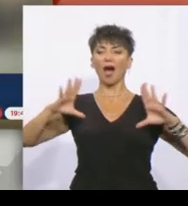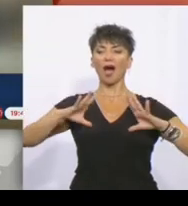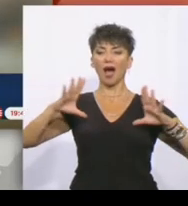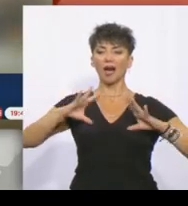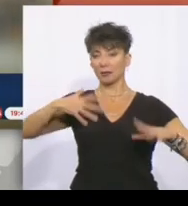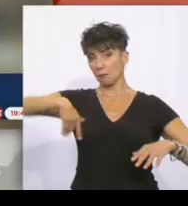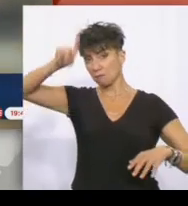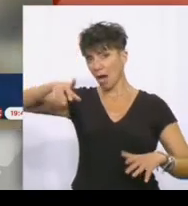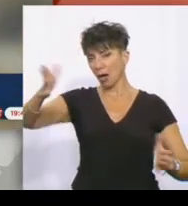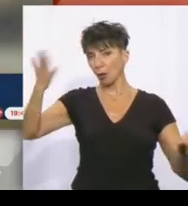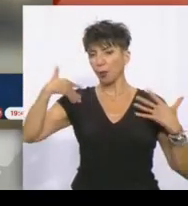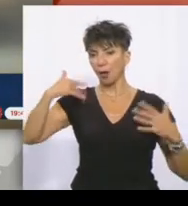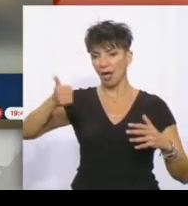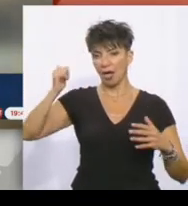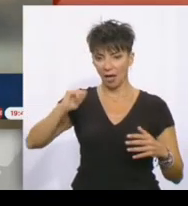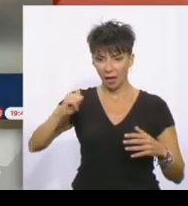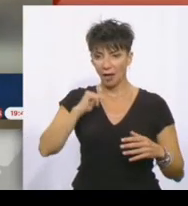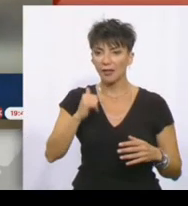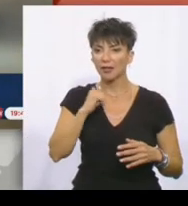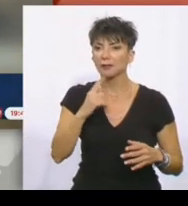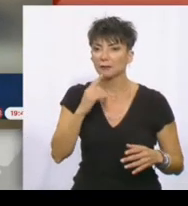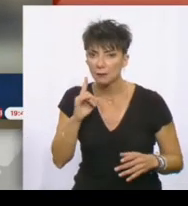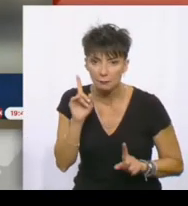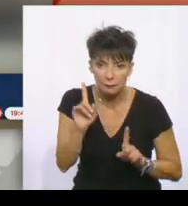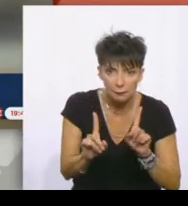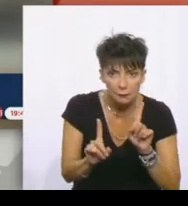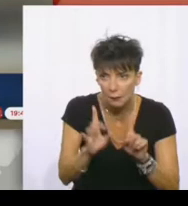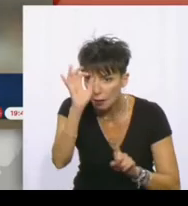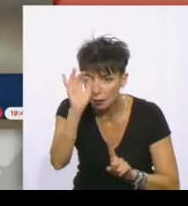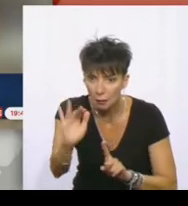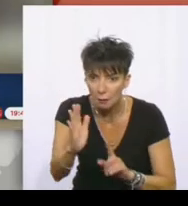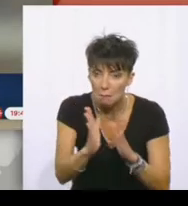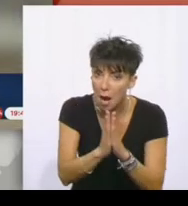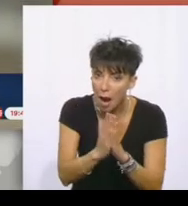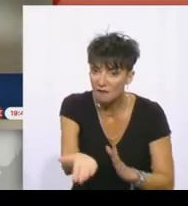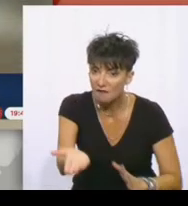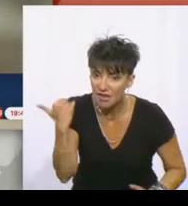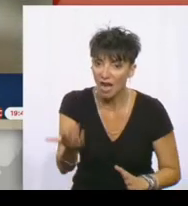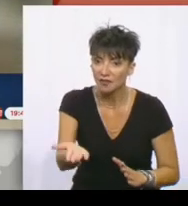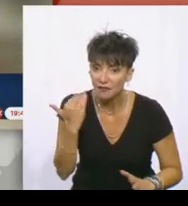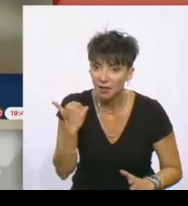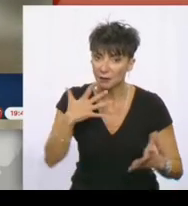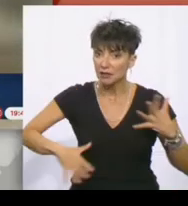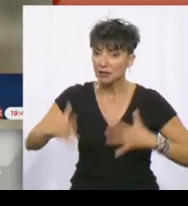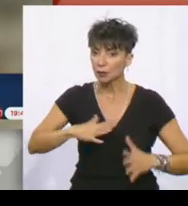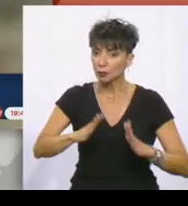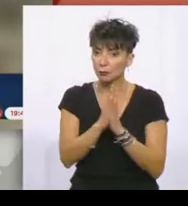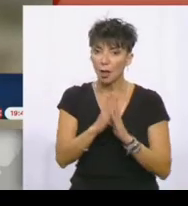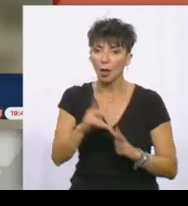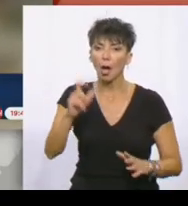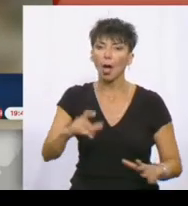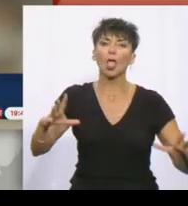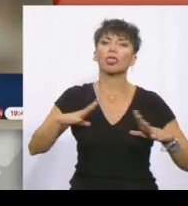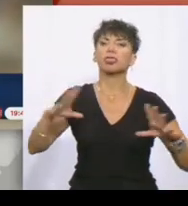ζεστή μέρα. Κάποια στιγμή σιγά σιγά πλησίασε αναστυνομική. Της είπαν ότι έπρεπε να βγει και να ξανατυφθεί. Εκείνη πάντα